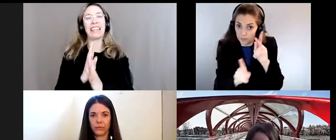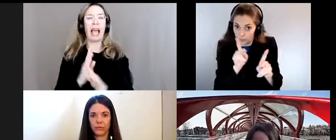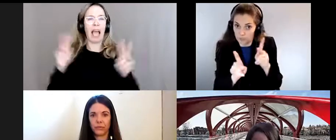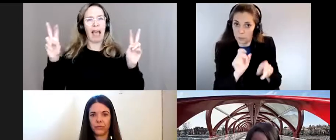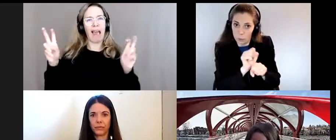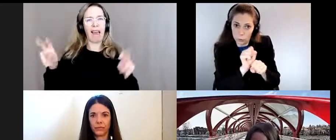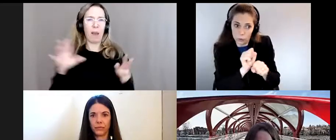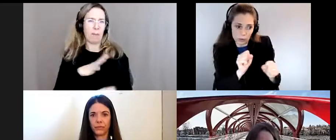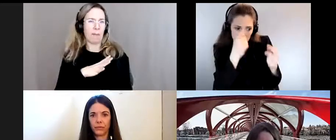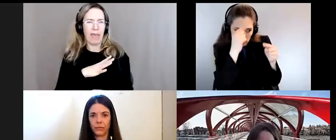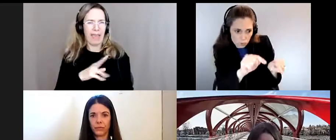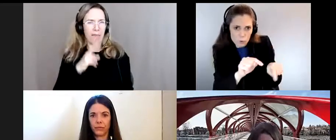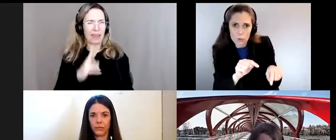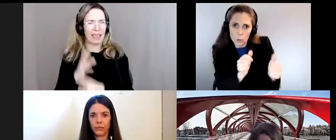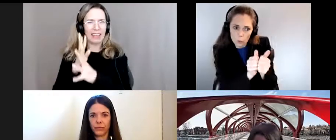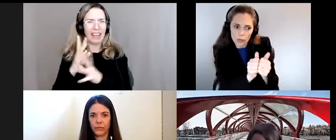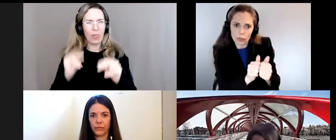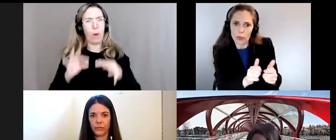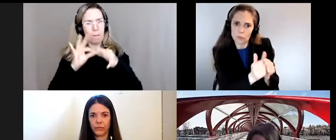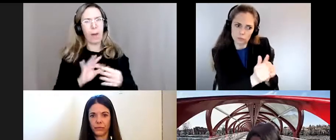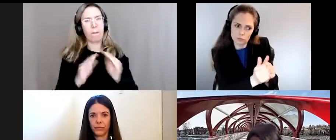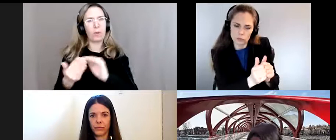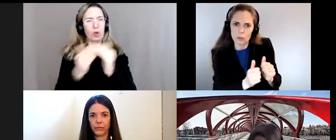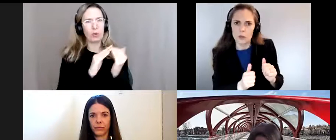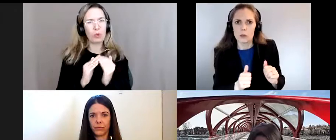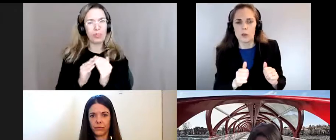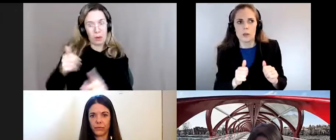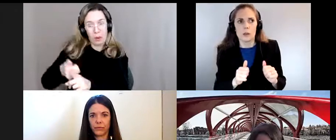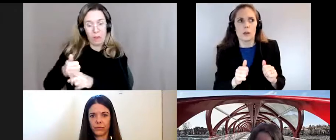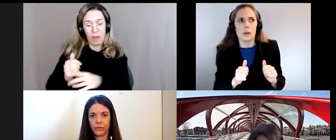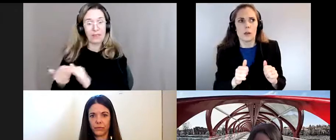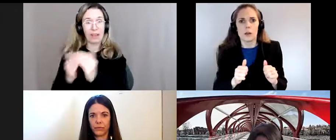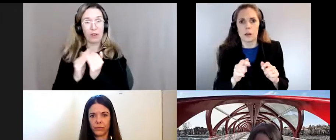ce sont des membres de la communauté ils sont la communauté